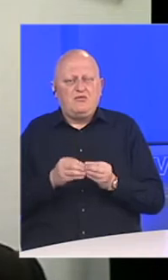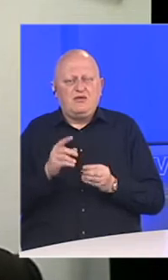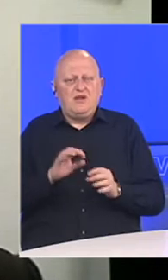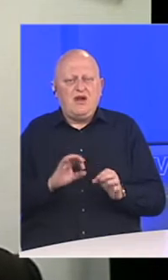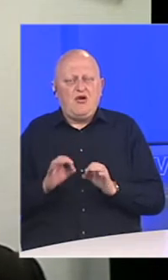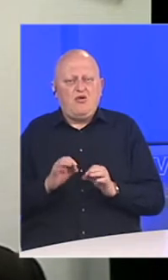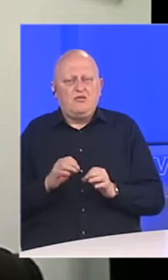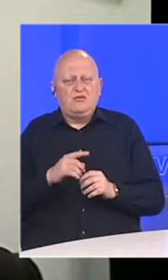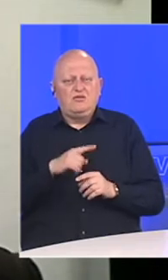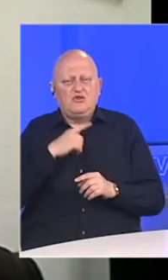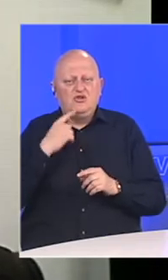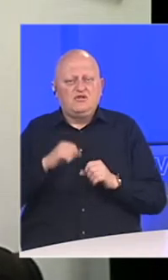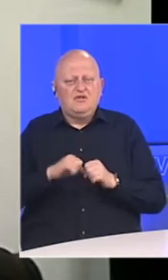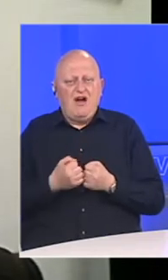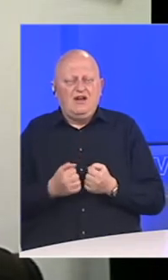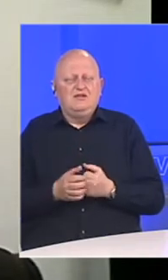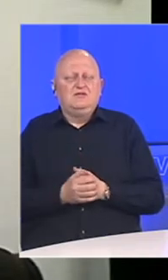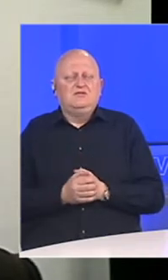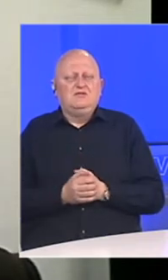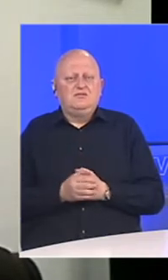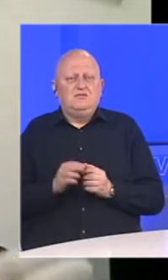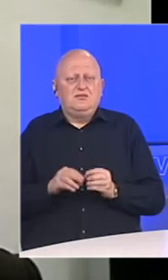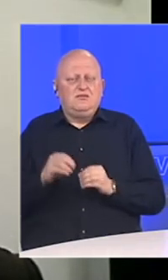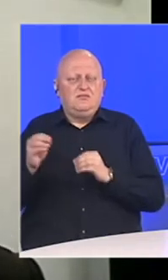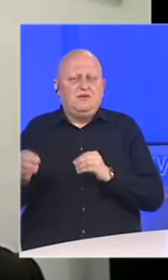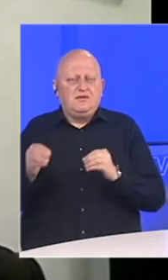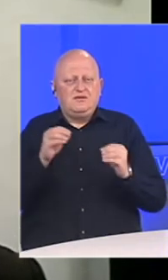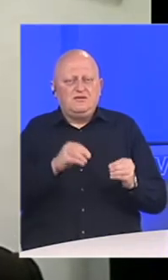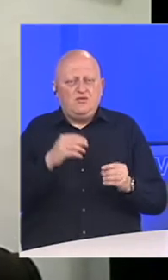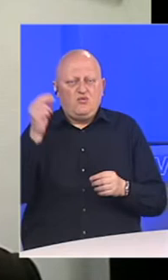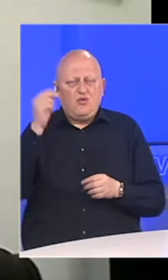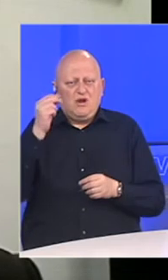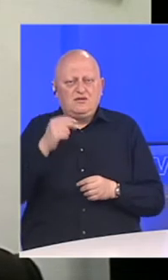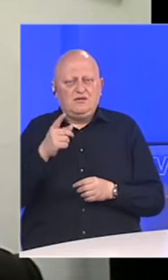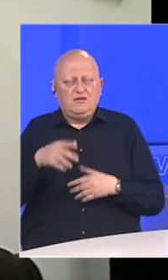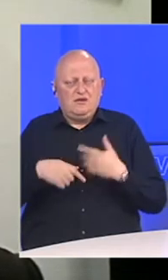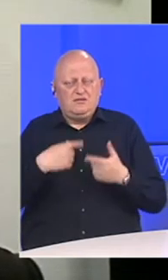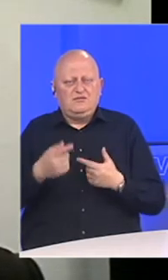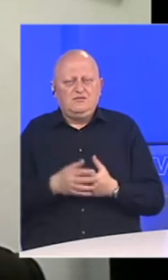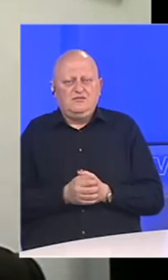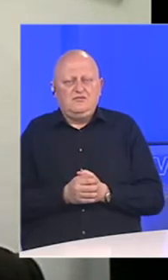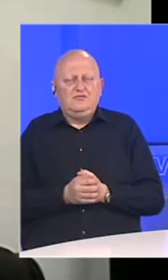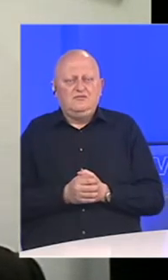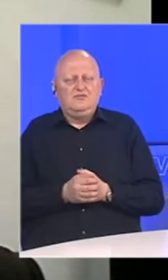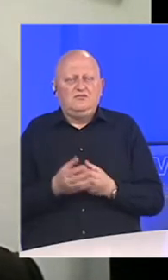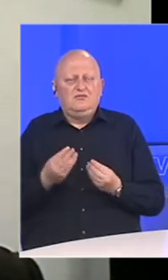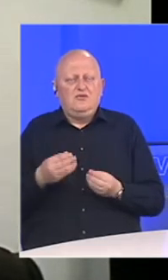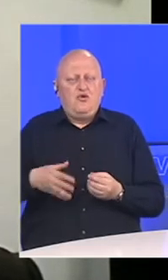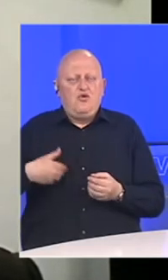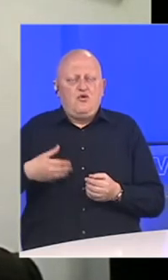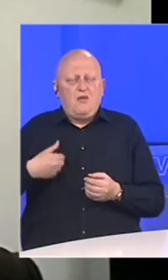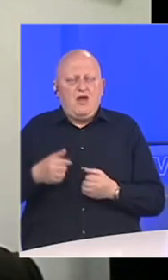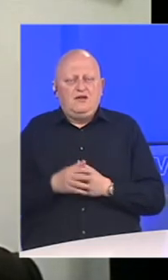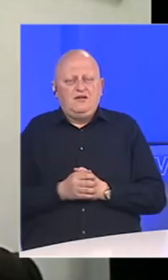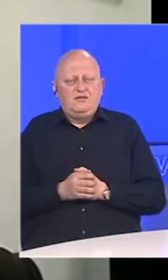ta oprema se i dosta kvari i dosta je prebacujemo sa oddjeljenja na oddjeljenje itd. I puno je mladih koji